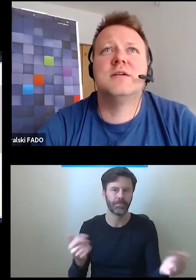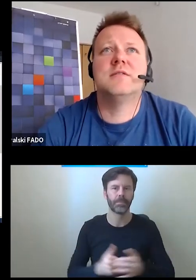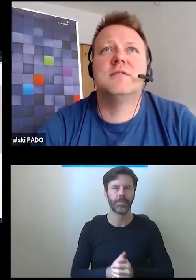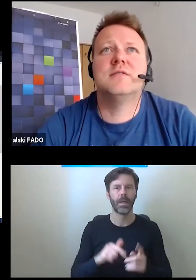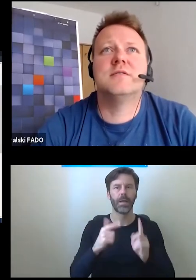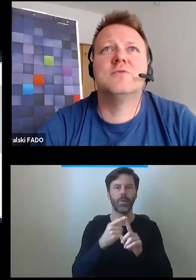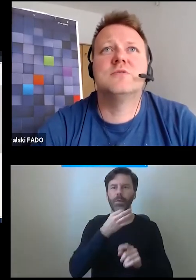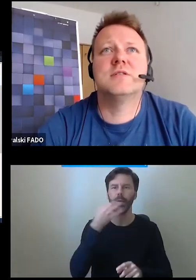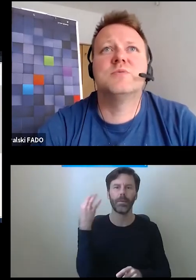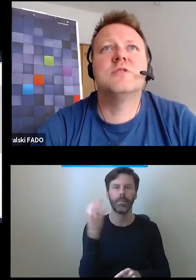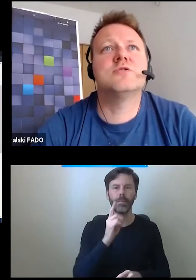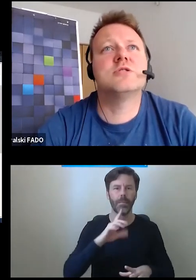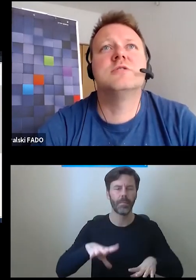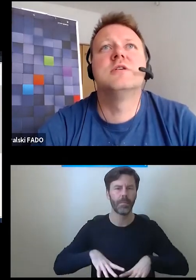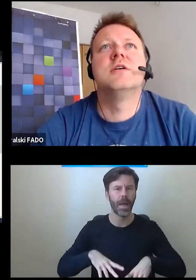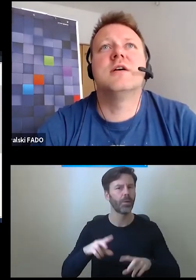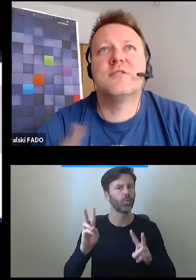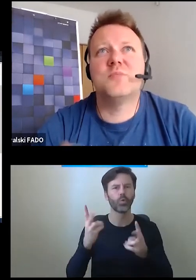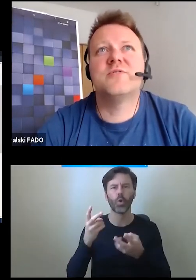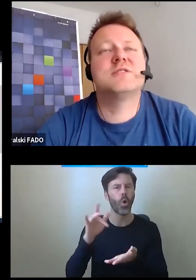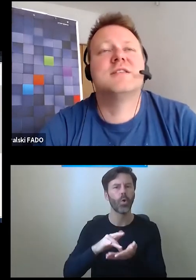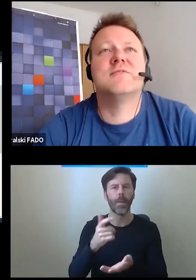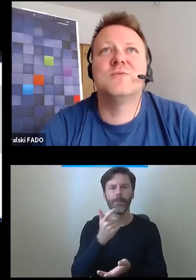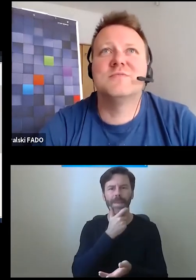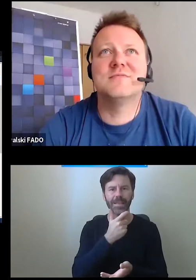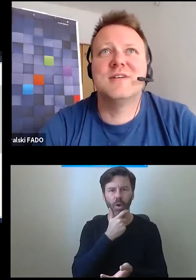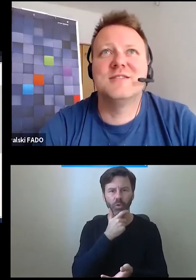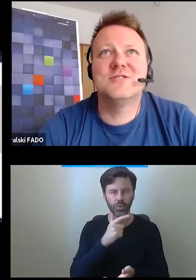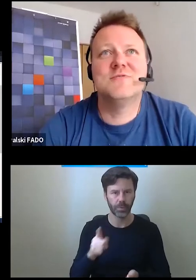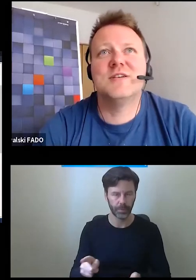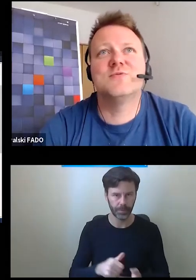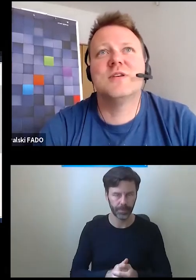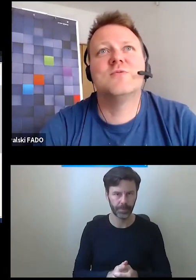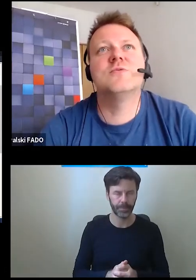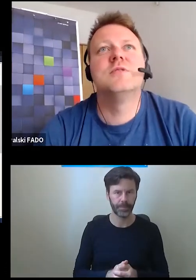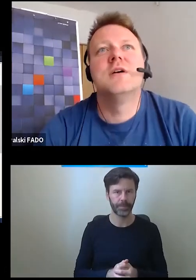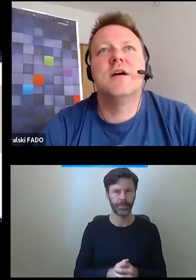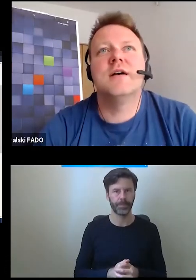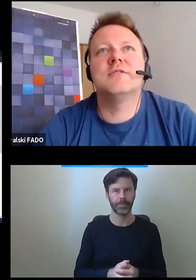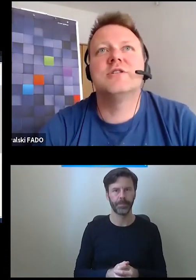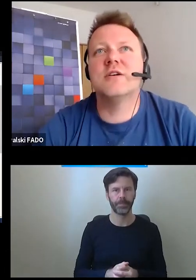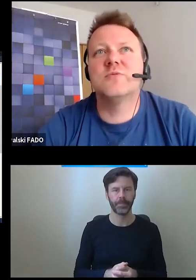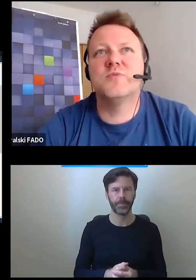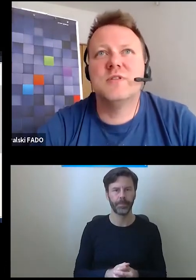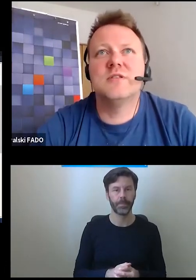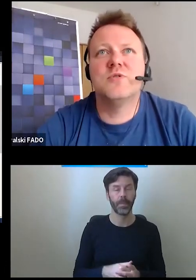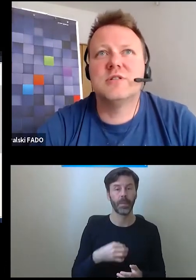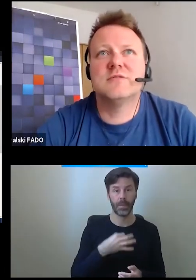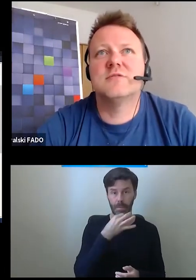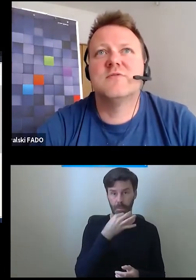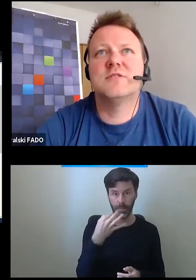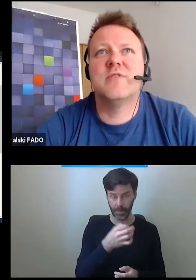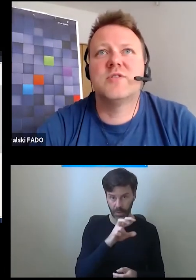Macieja Gustaz-Bydgoszczy. To pierwsze zadawał Daniel Siwak z UTeku. Czy tego typu windy